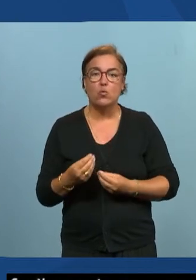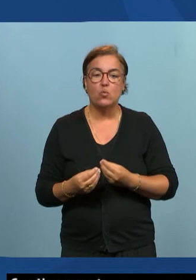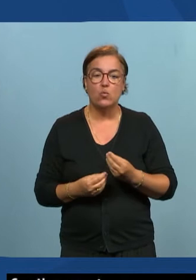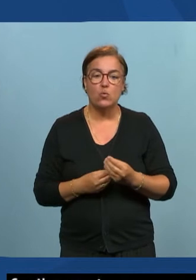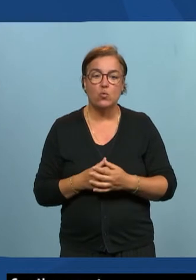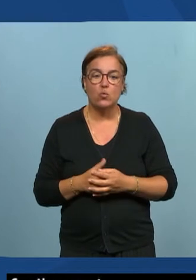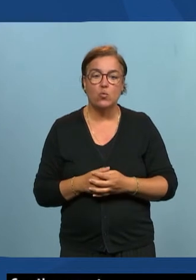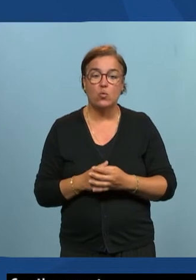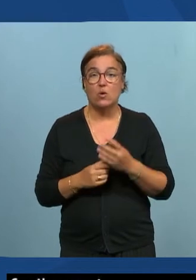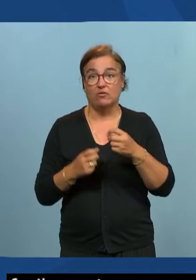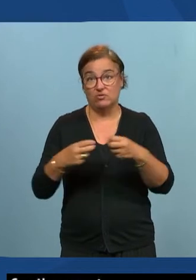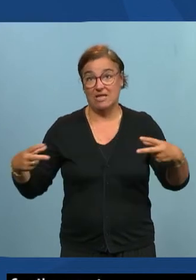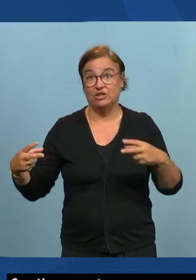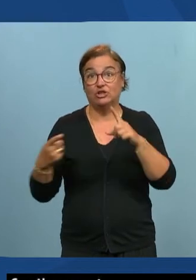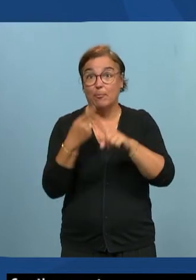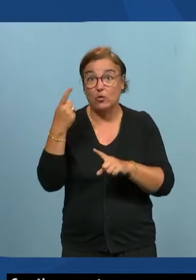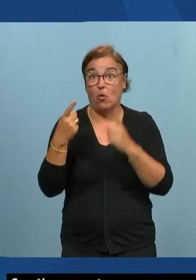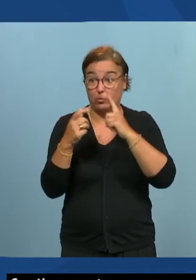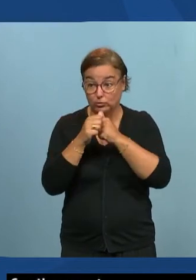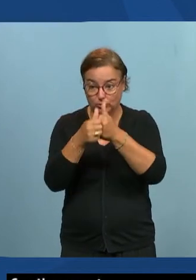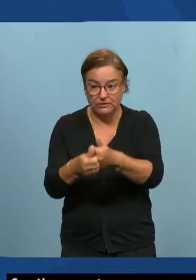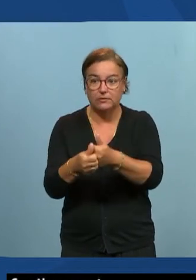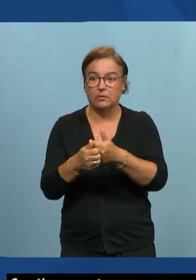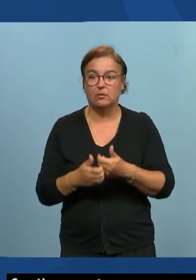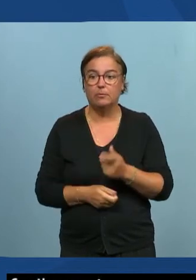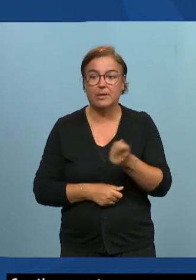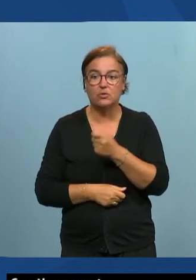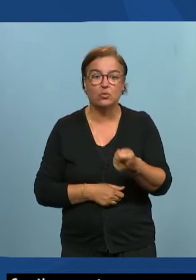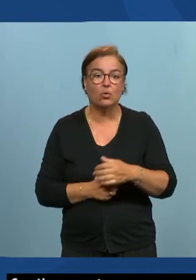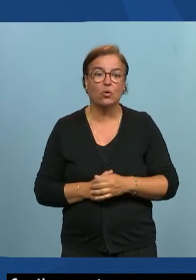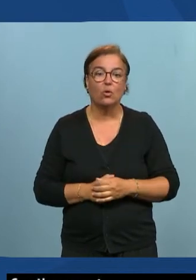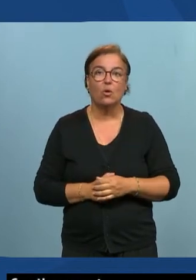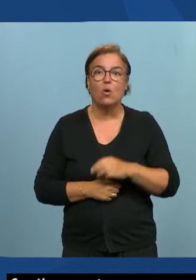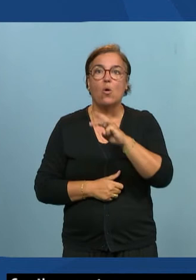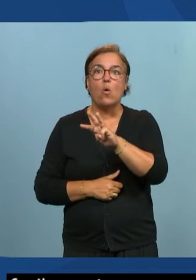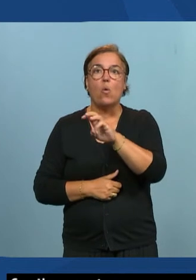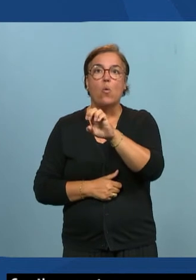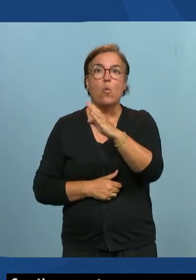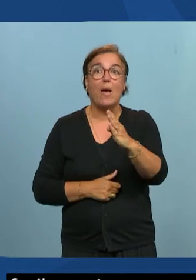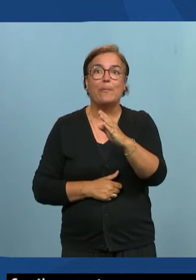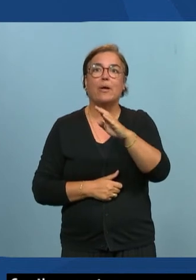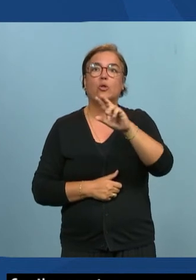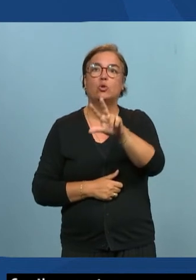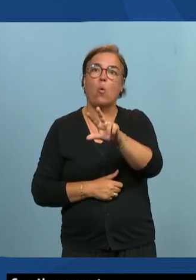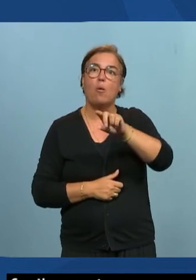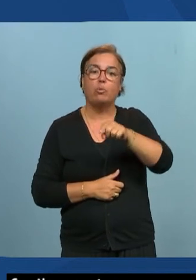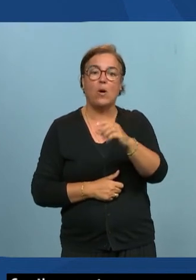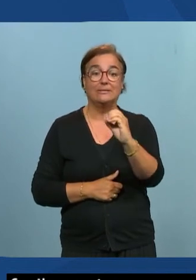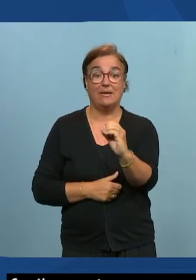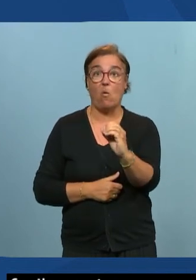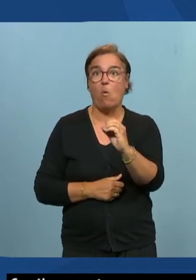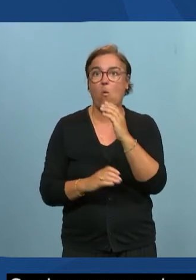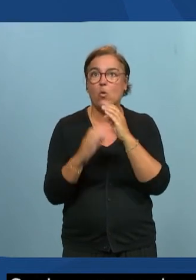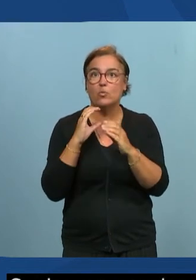important et c pourquoi parce que à l'heure du web 3.600 on met beaucoup par